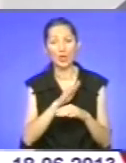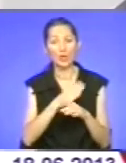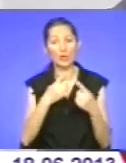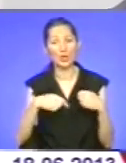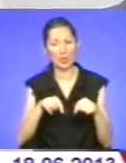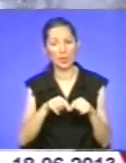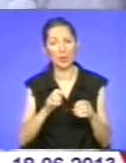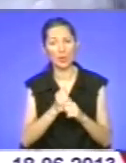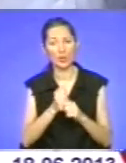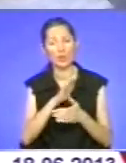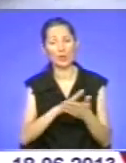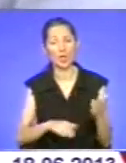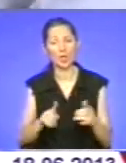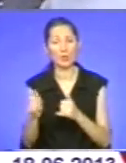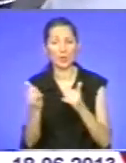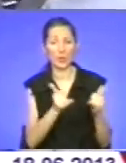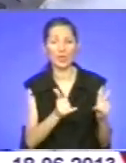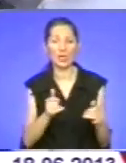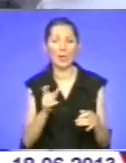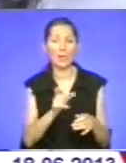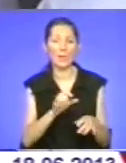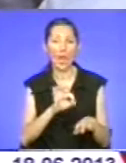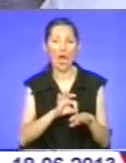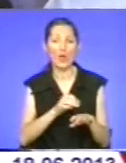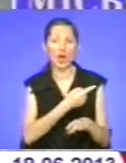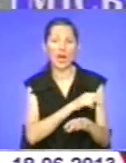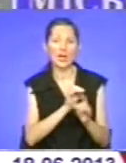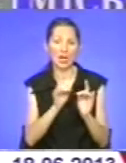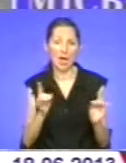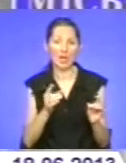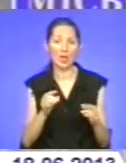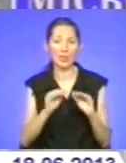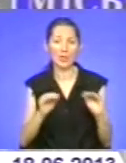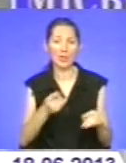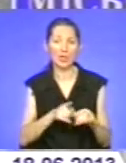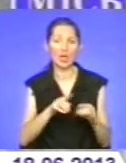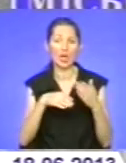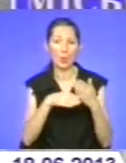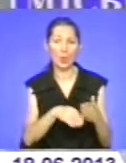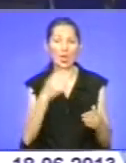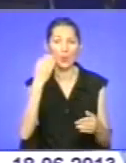надалі, щоб забезпечити пацієнтів лікарень обладнанням, яке сприятиме поліпшенню здоров'я.